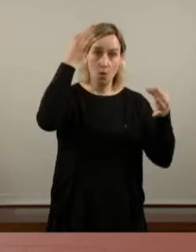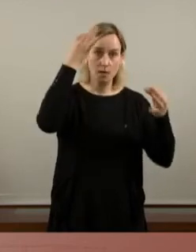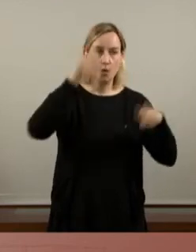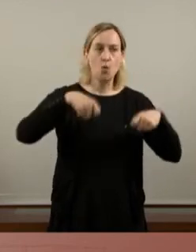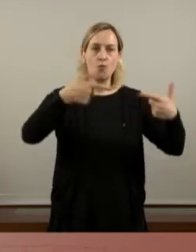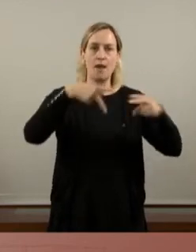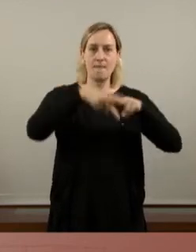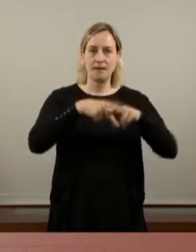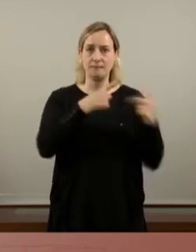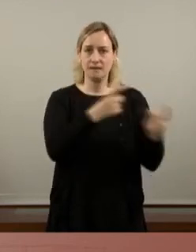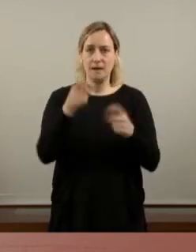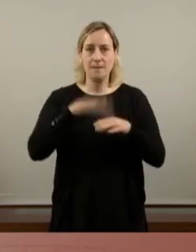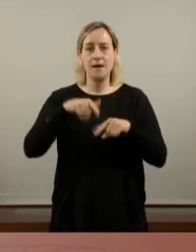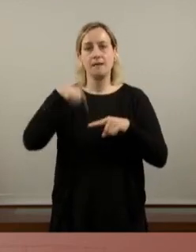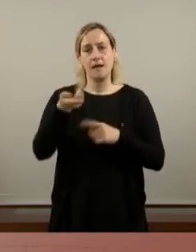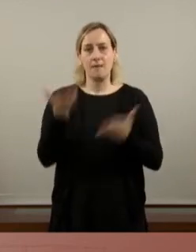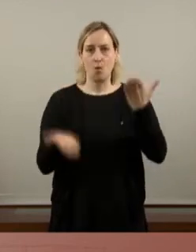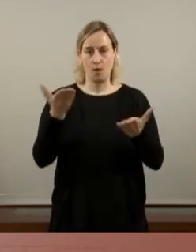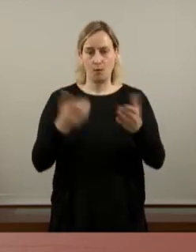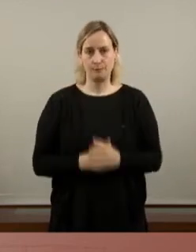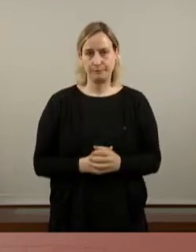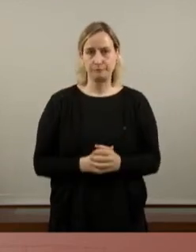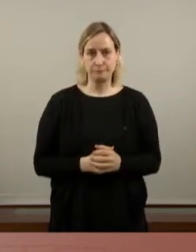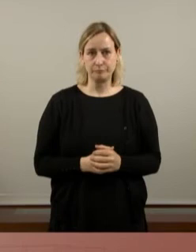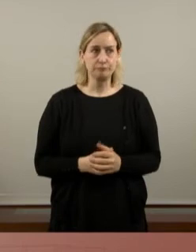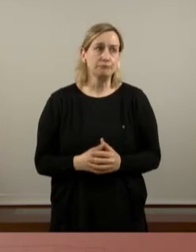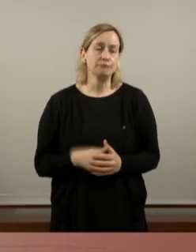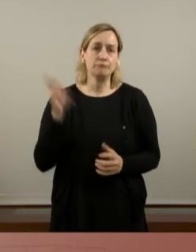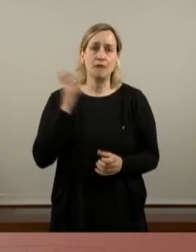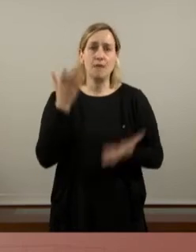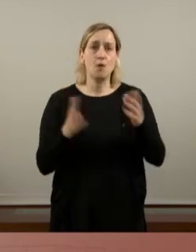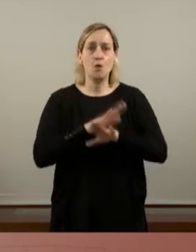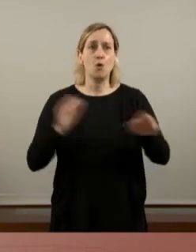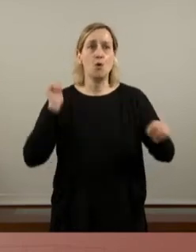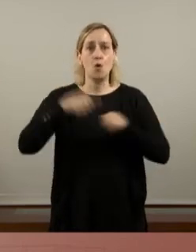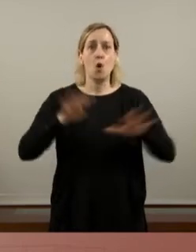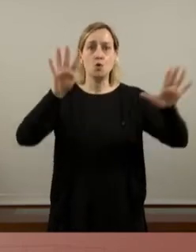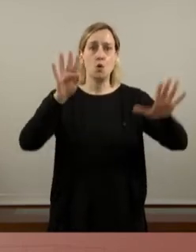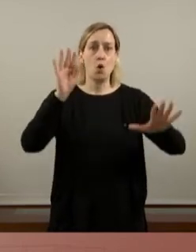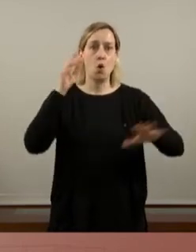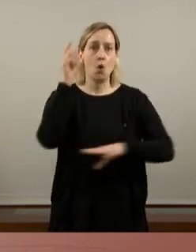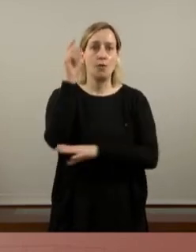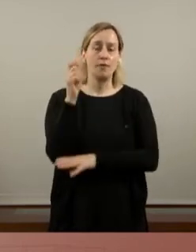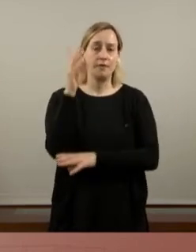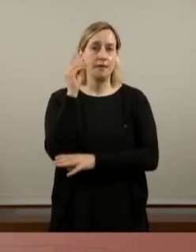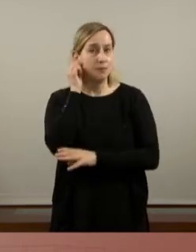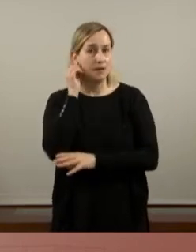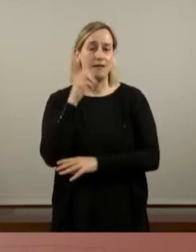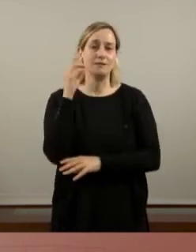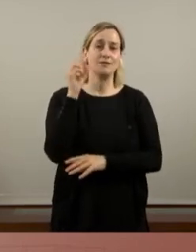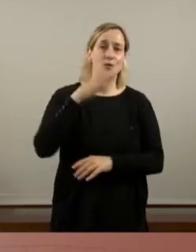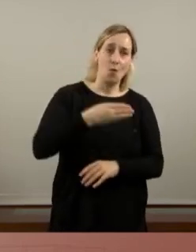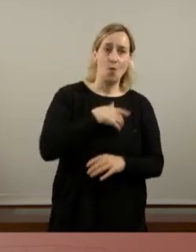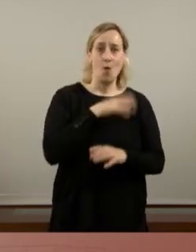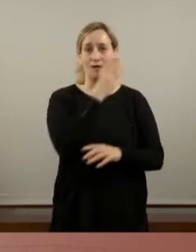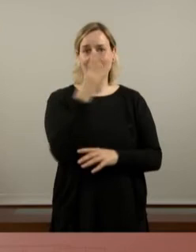dels mecanismes necessaris per avaluar-lo. I no l'hem d'avaluar només les 9 diputades de la CUP o les 33 d'Esquerra Republicana,